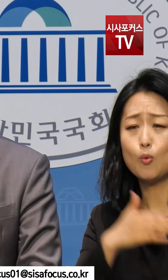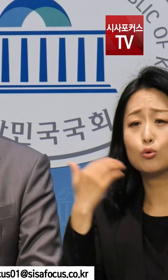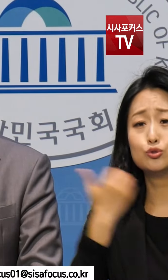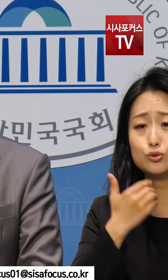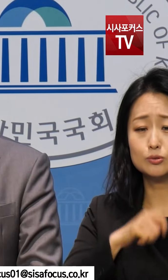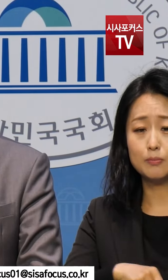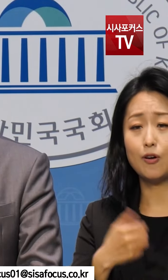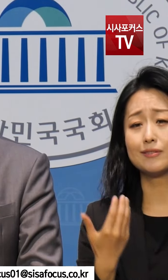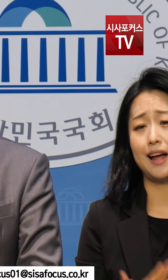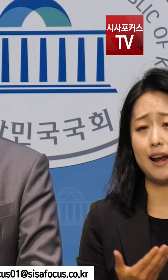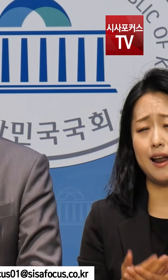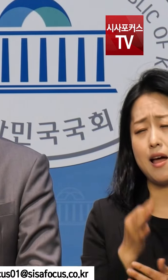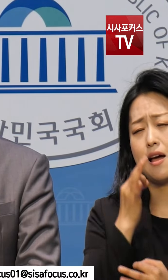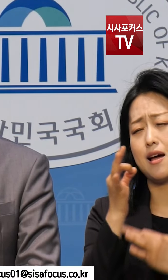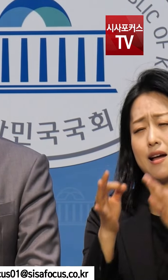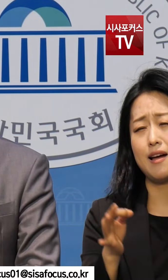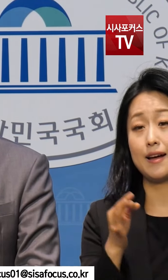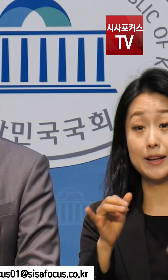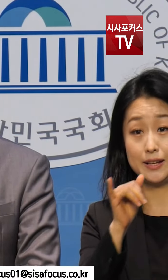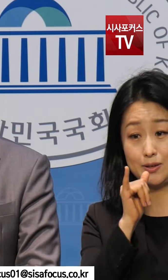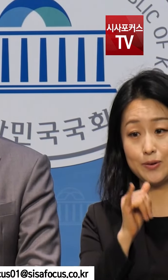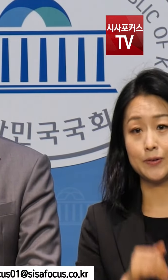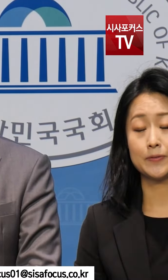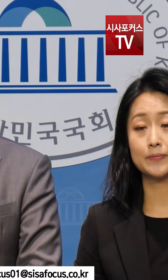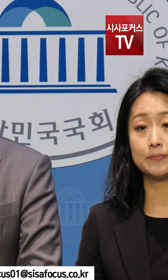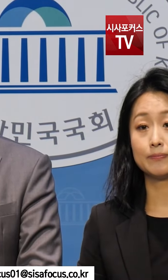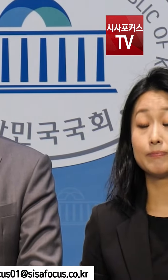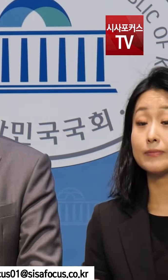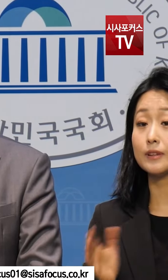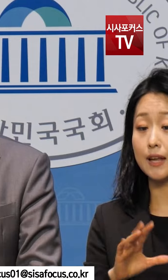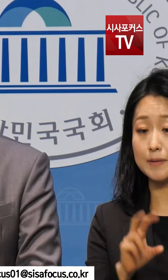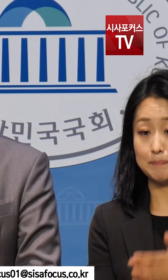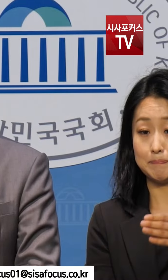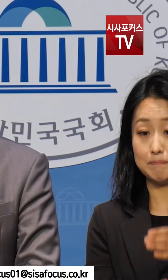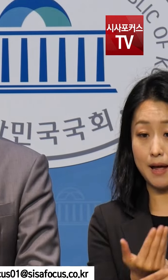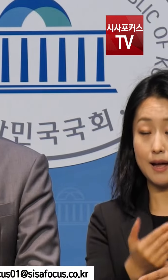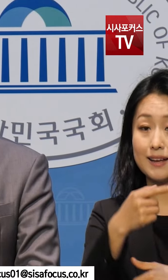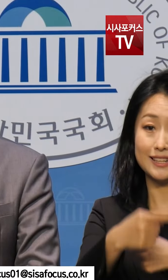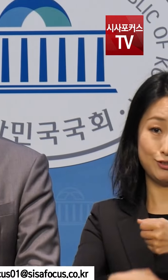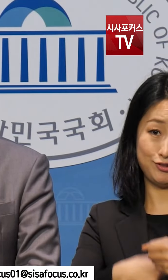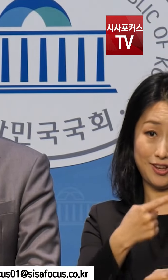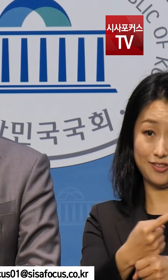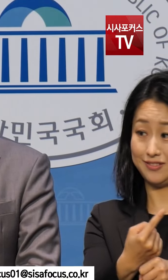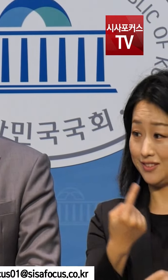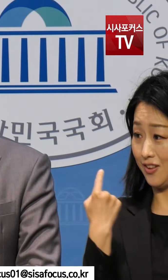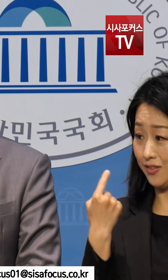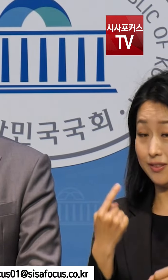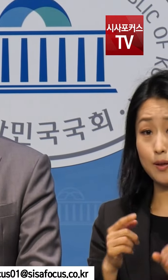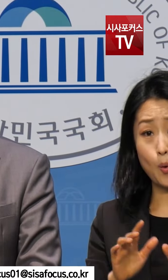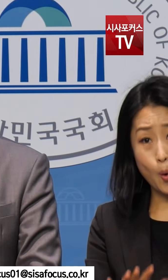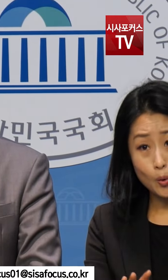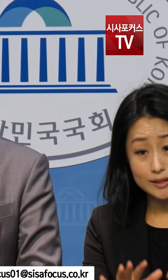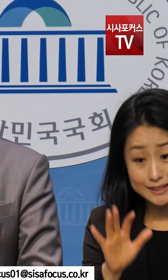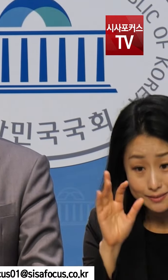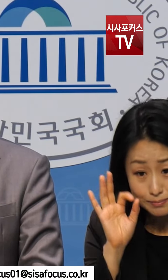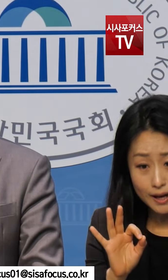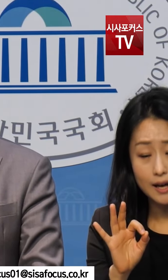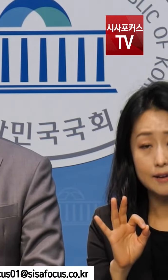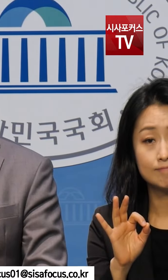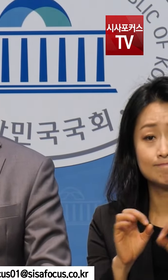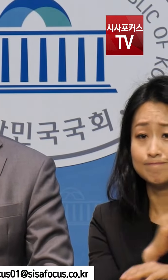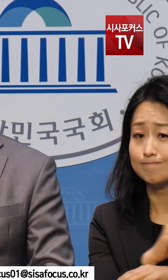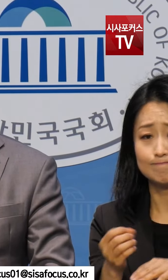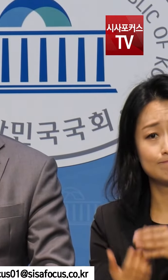처벌해달라고 외치고 있습니다. 그러나 참사 일주기를 바라보는 오늘까지도 오송참사는